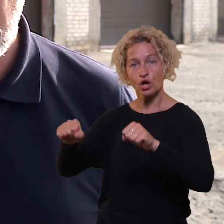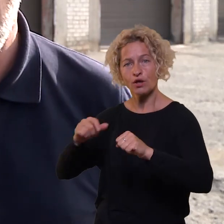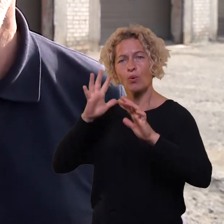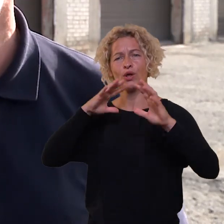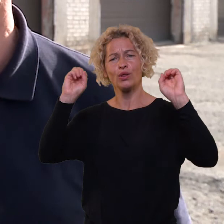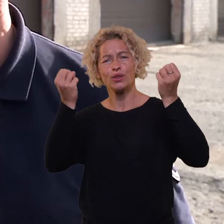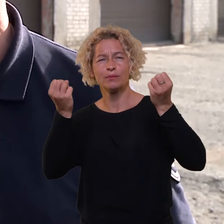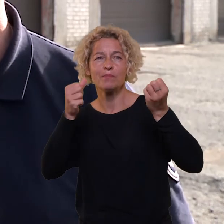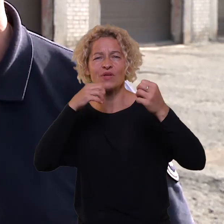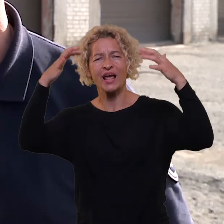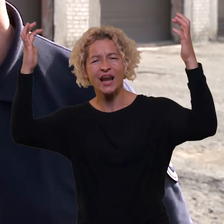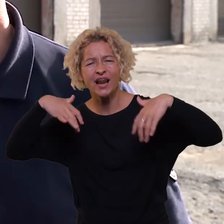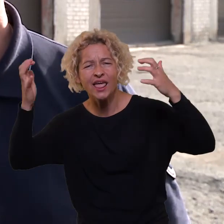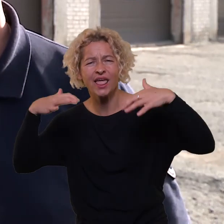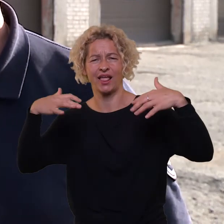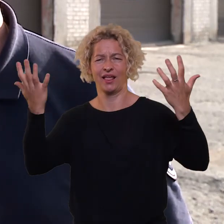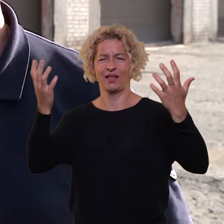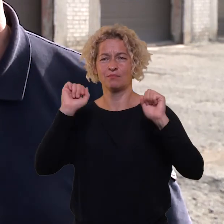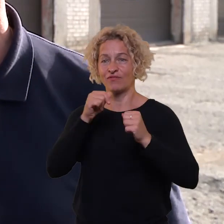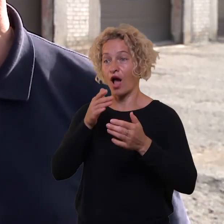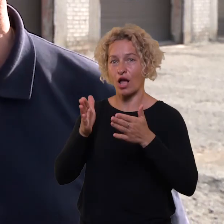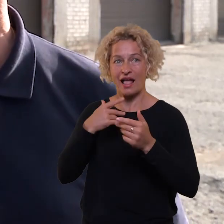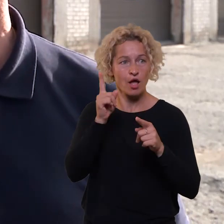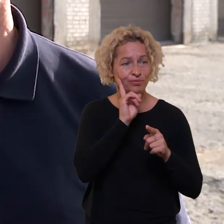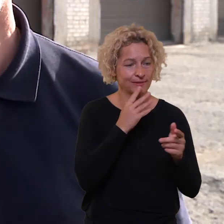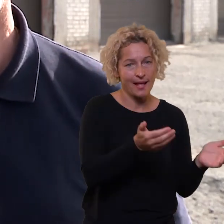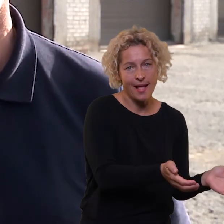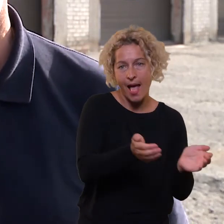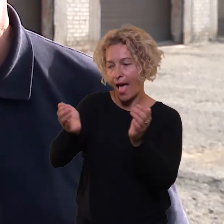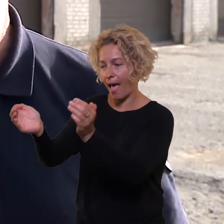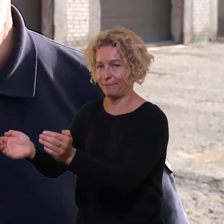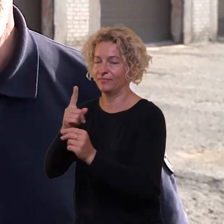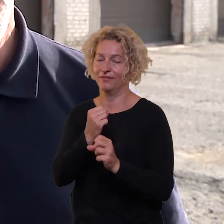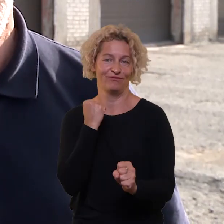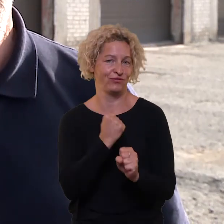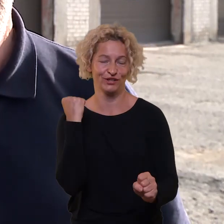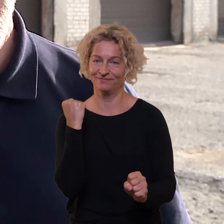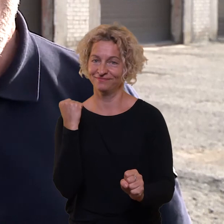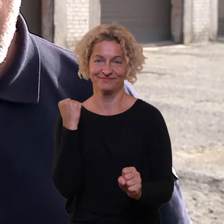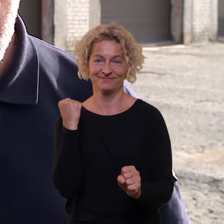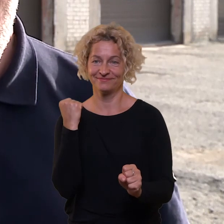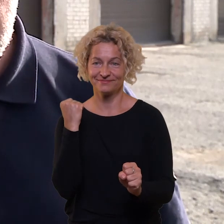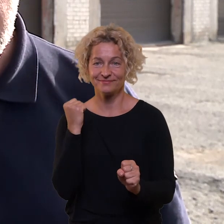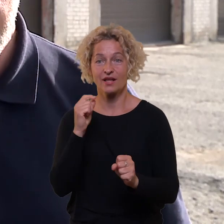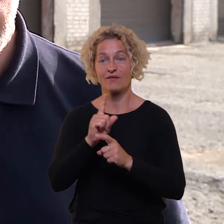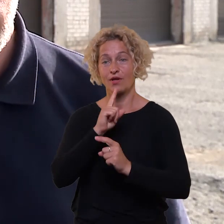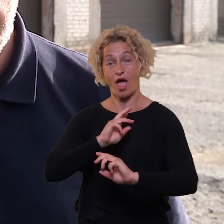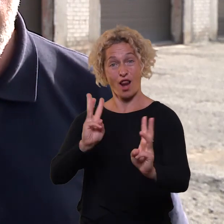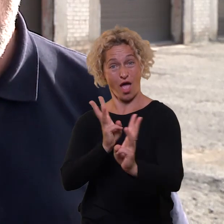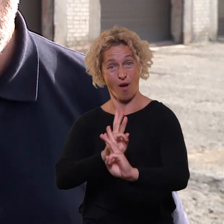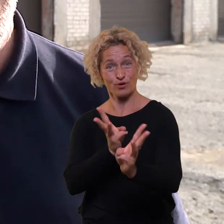lietus, kažkur tai jau kaupės, bet išlaikyti saugius atstumus ir... O laužų kūrėnimas